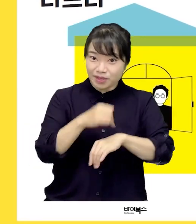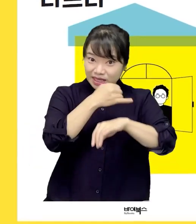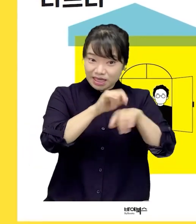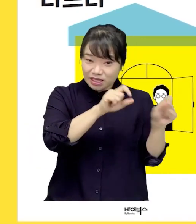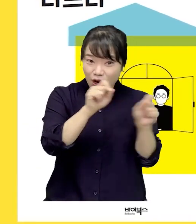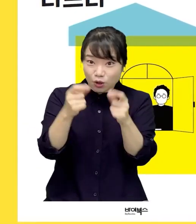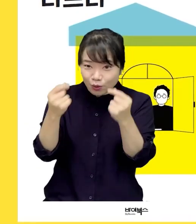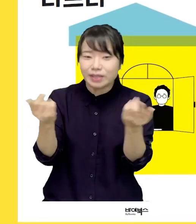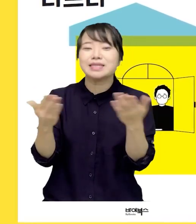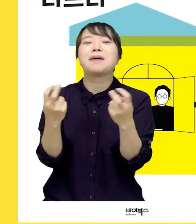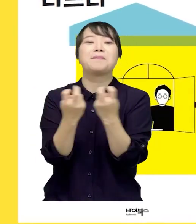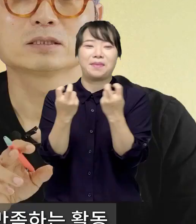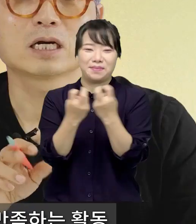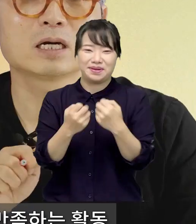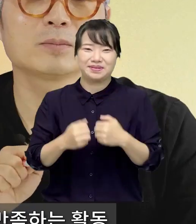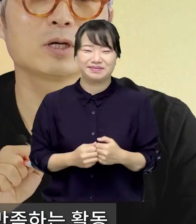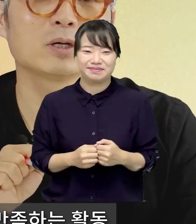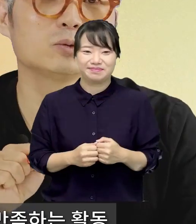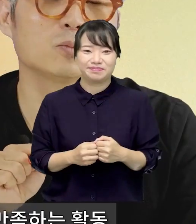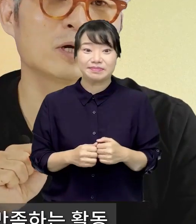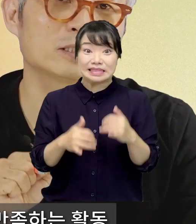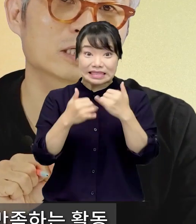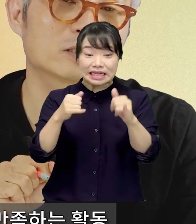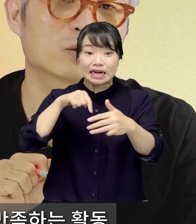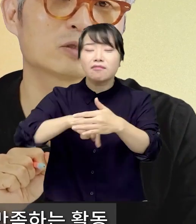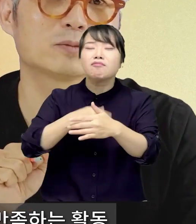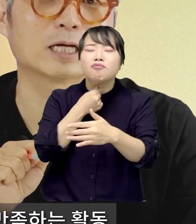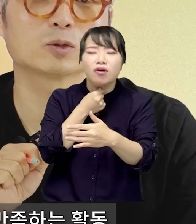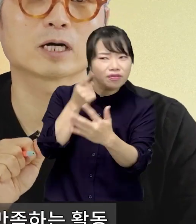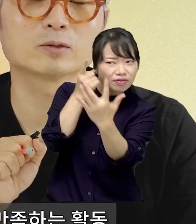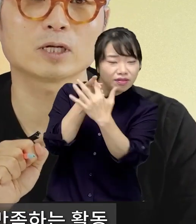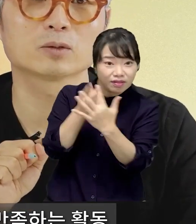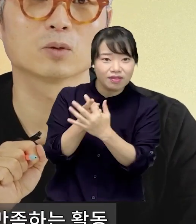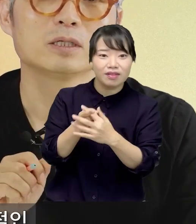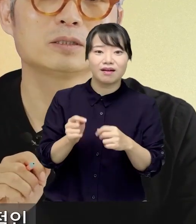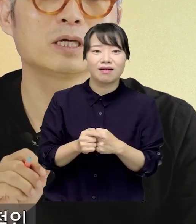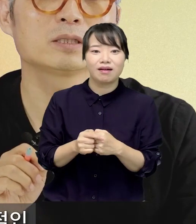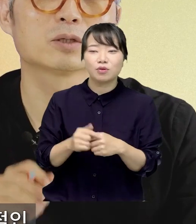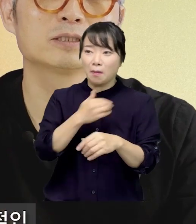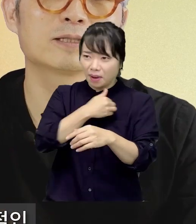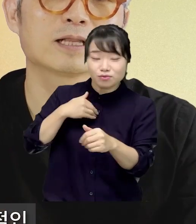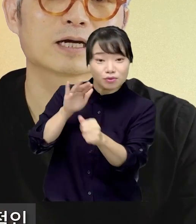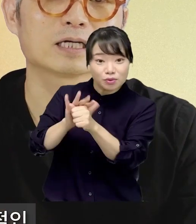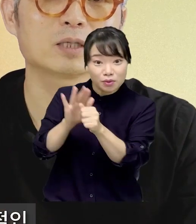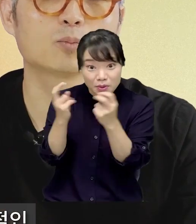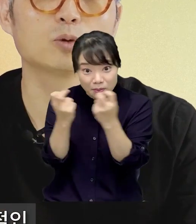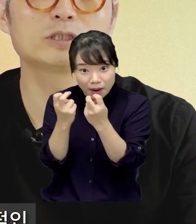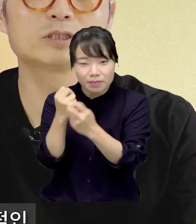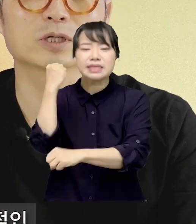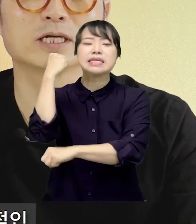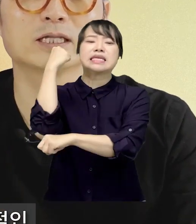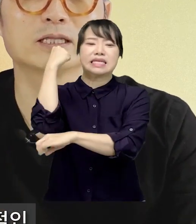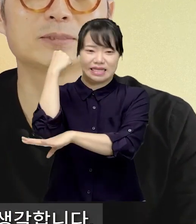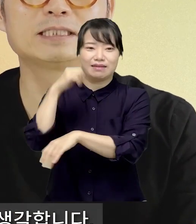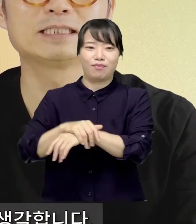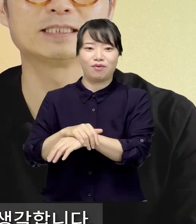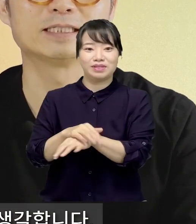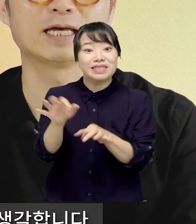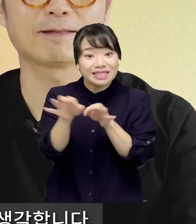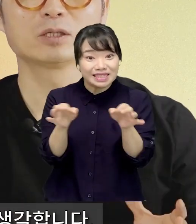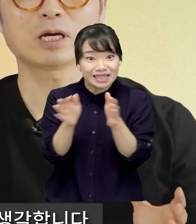디자이너처럼 일하는 방법 사람의 욕망을 찾아내고 그걸 만족하는 활동 이게 저는 가장 본질적인